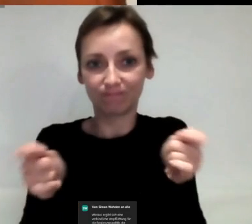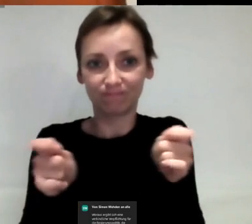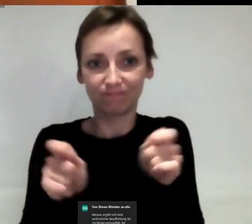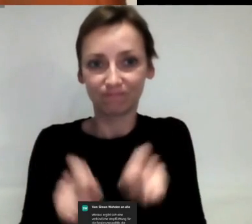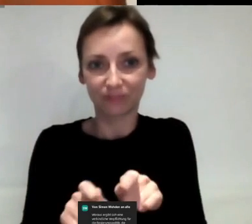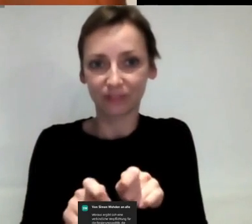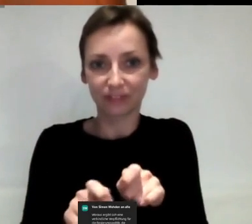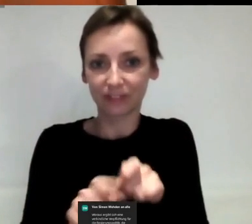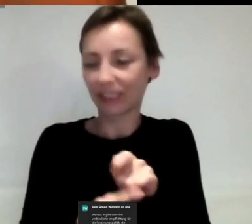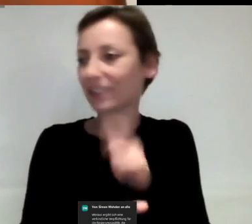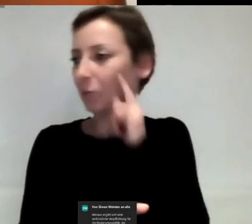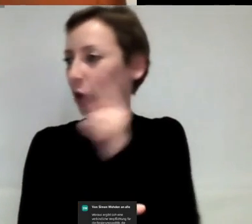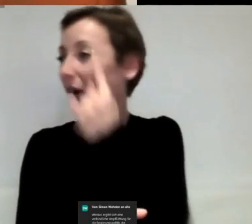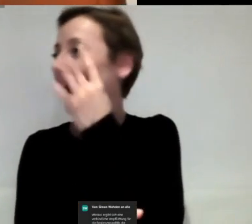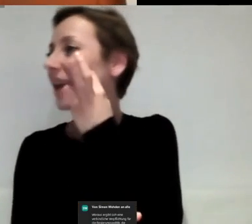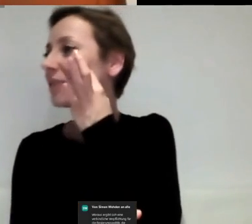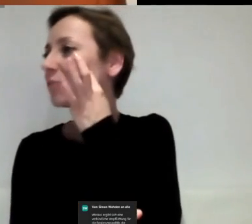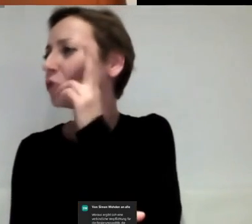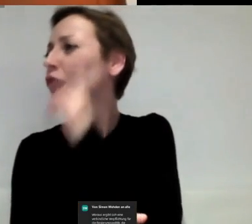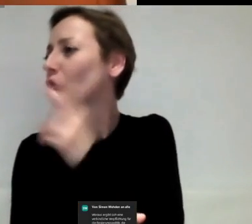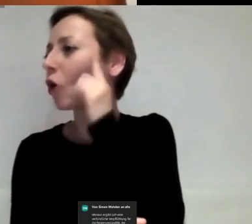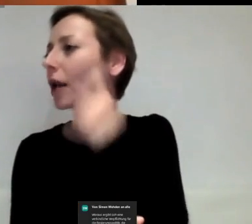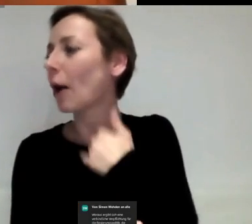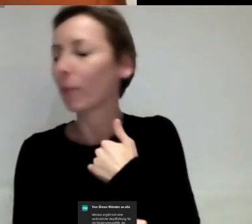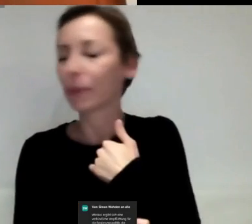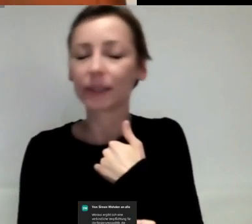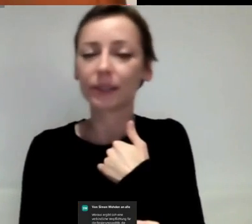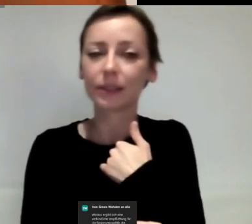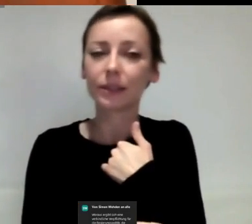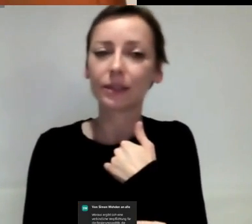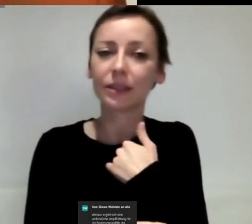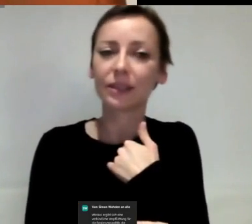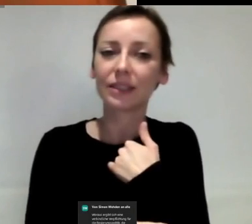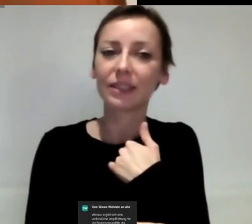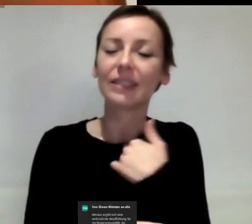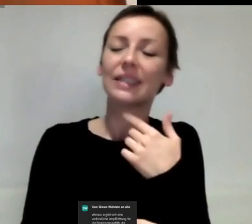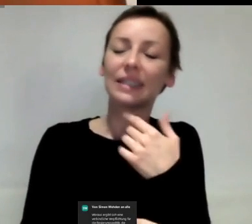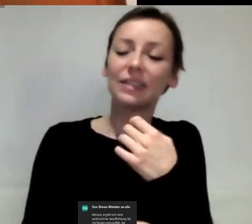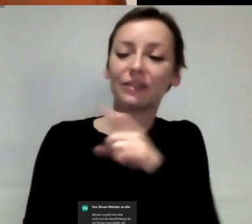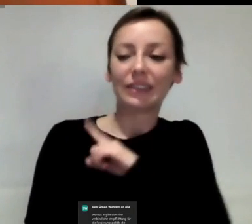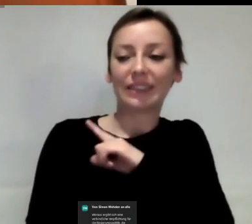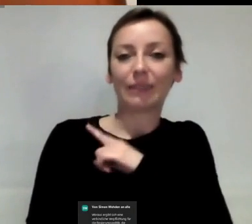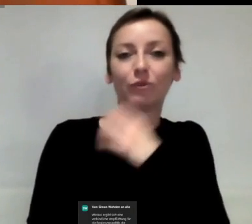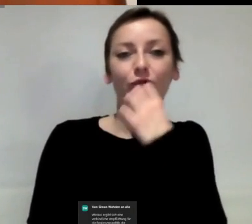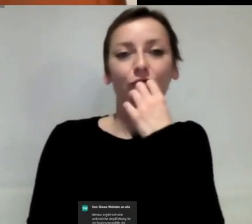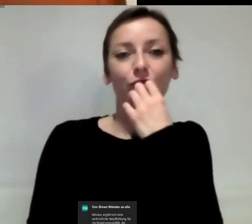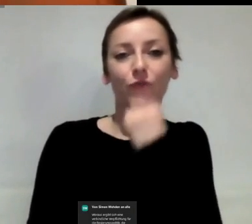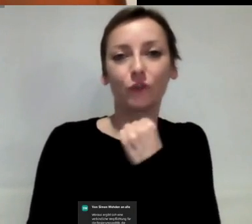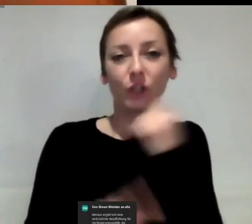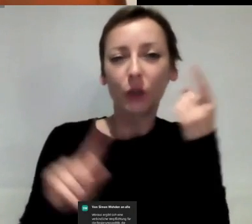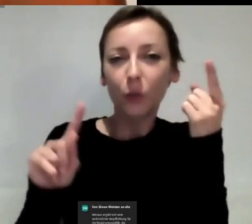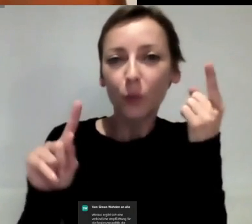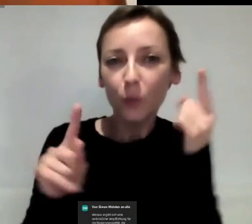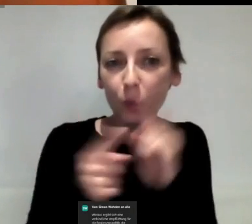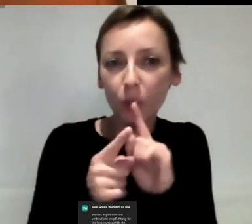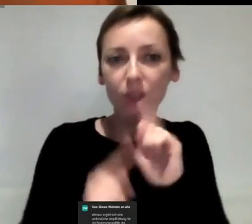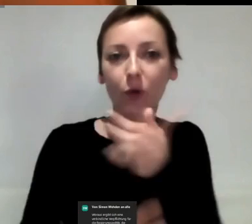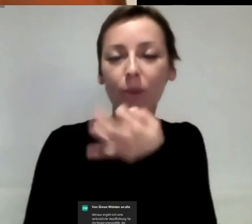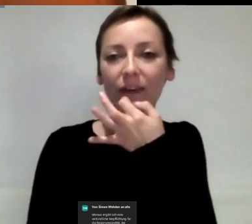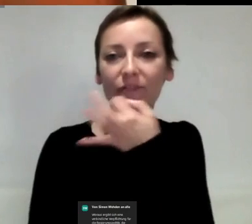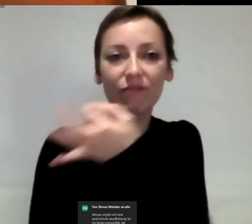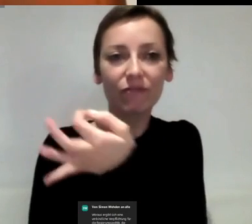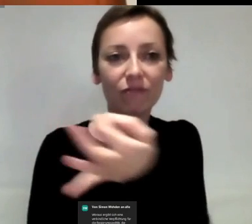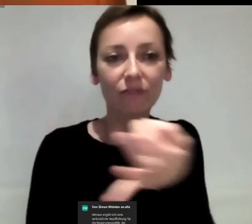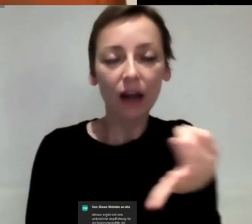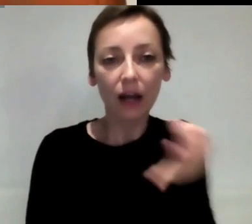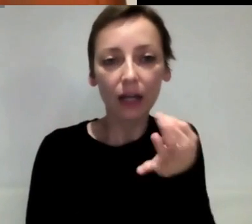wir haben noch eine Minute. Von daher, genau, ich würde auch hier kurz die Gegenfrage stellen, ist denn